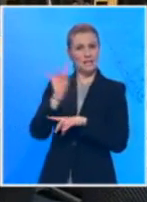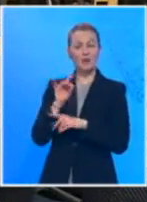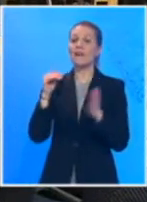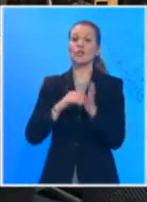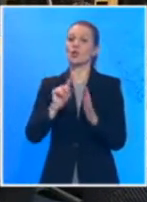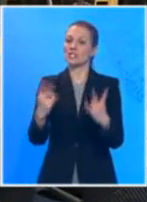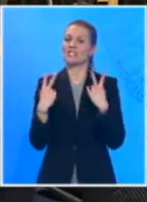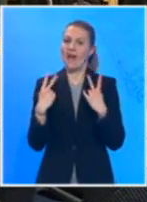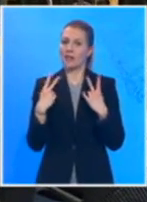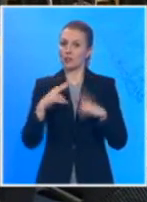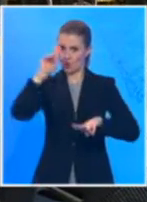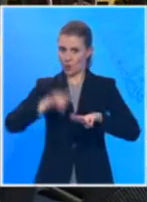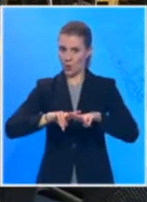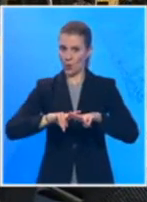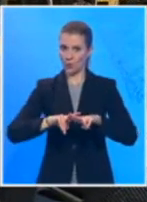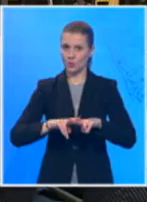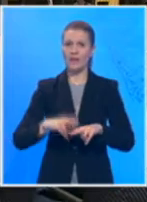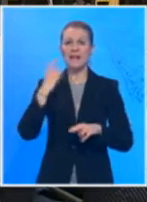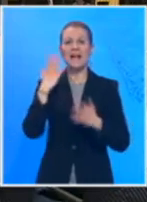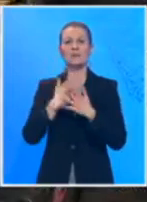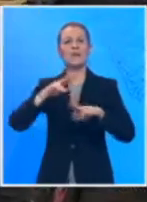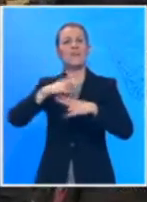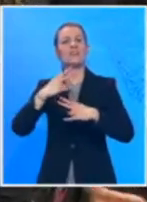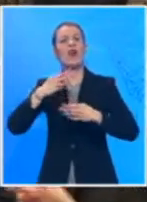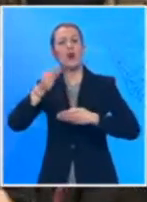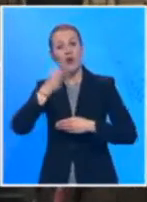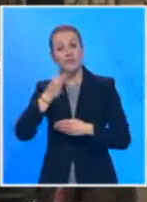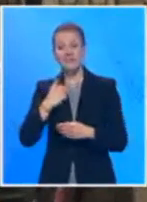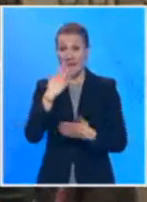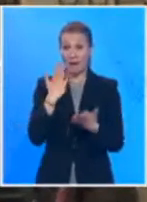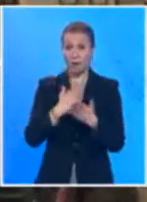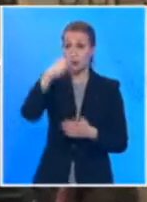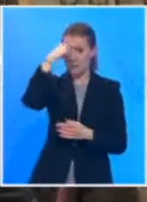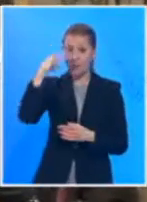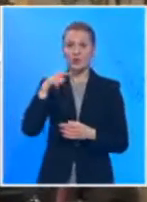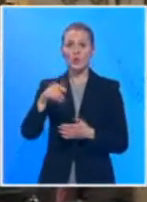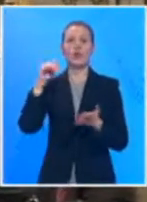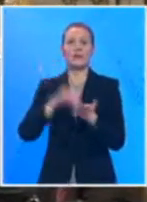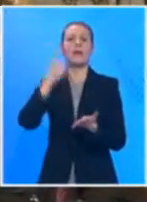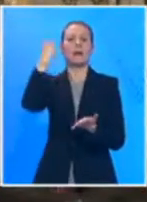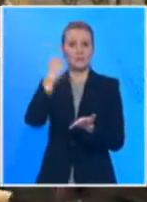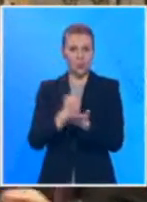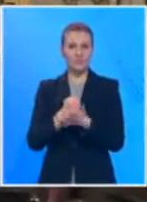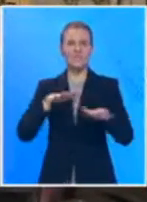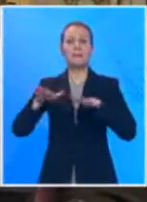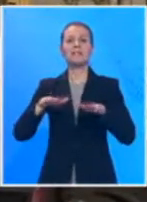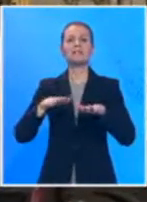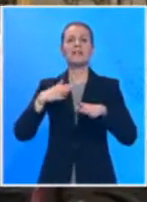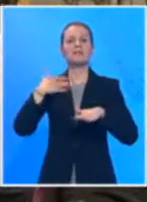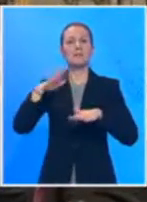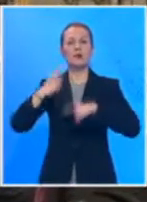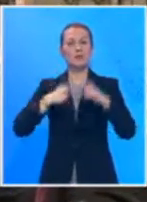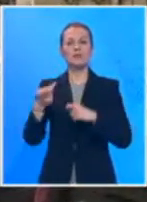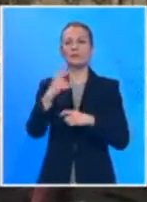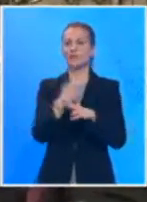uvijek nije zvanično doneta. Nju bi na svojoj videokonferenciji, ukoliko bude održana u ponedeljak, trebalo da potvrde ministri spoljnih poslova zemalja članica